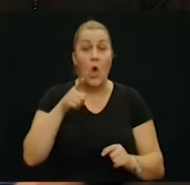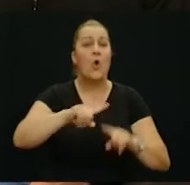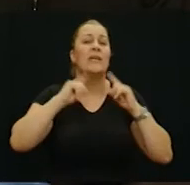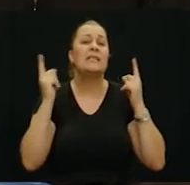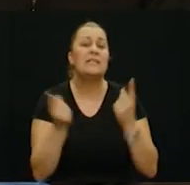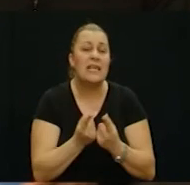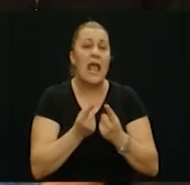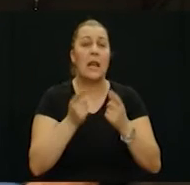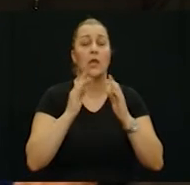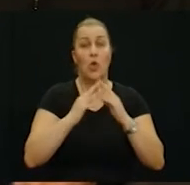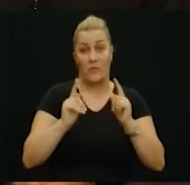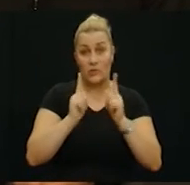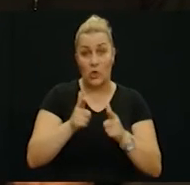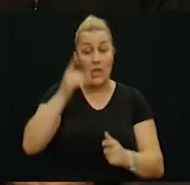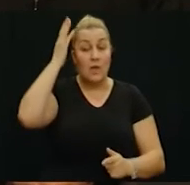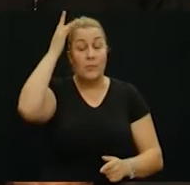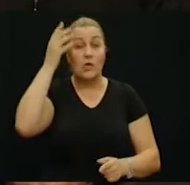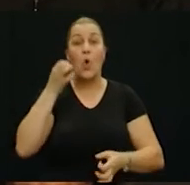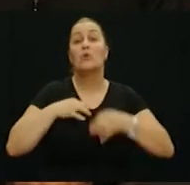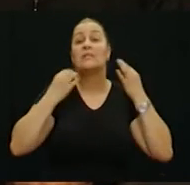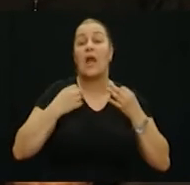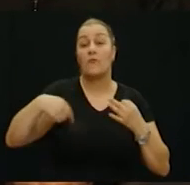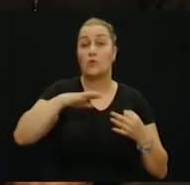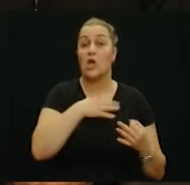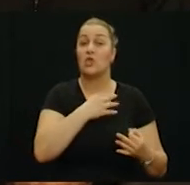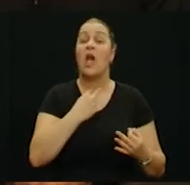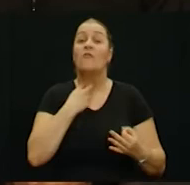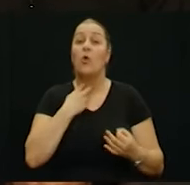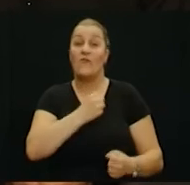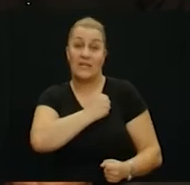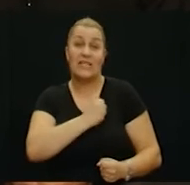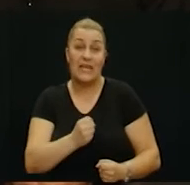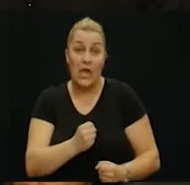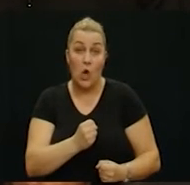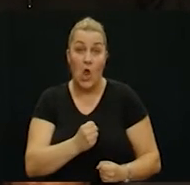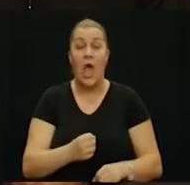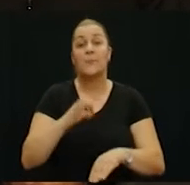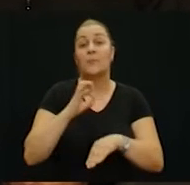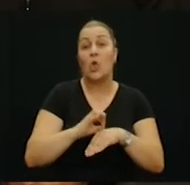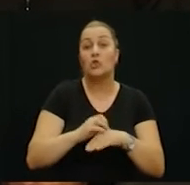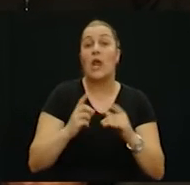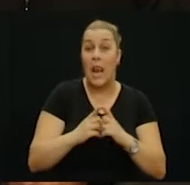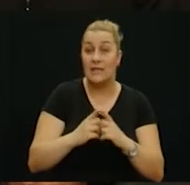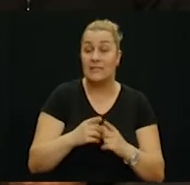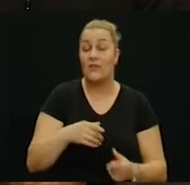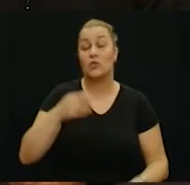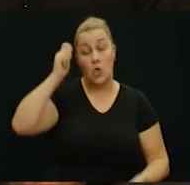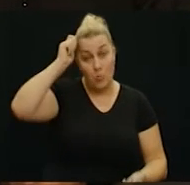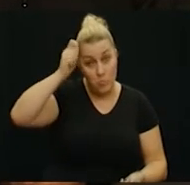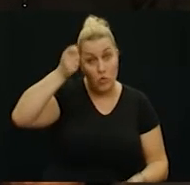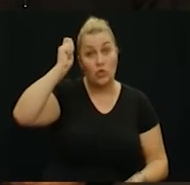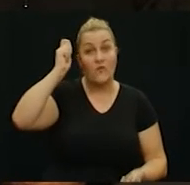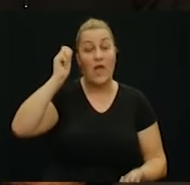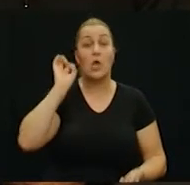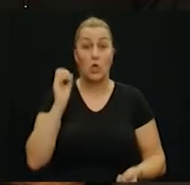rat bdio nad zdravljem naših hrvatskih brajnitaja, vukovarskih heroja. Dr. Aleksijević, evo, poštovanje,